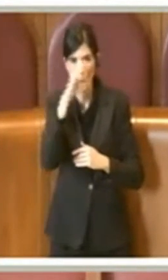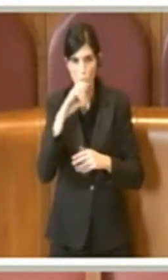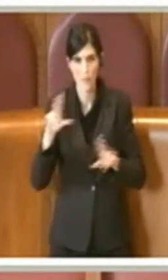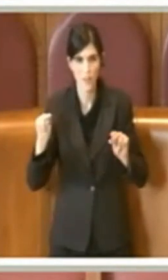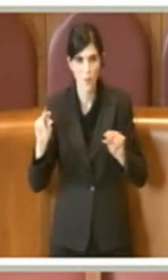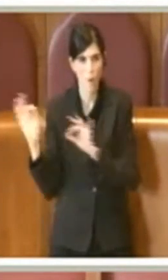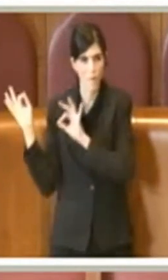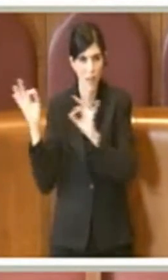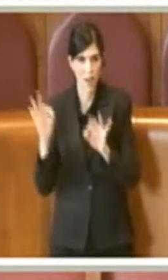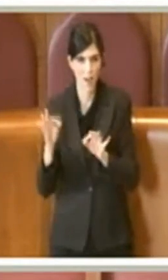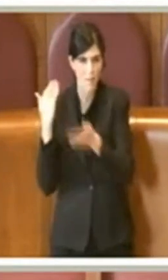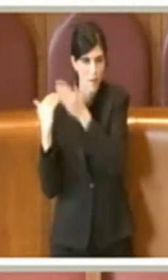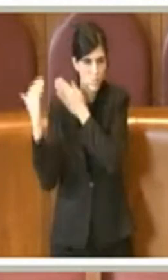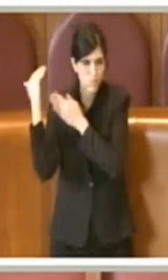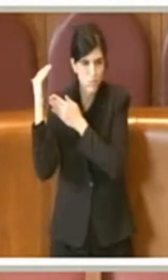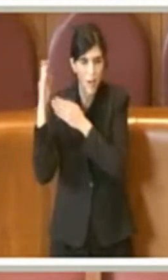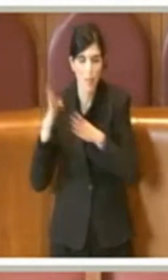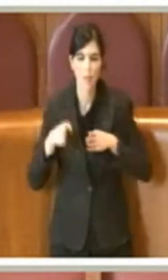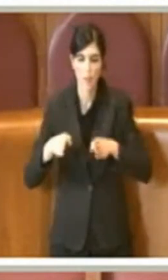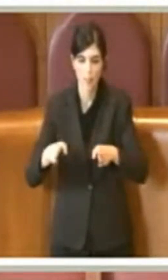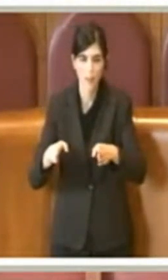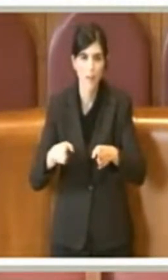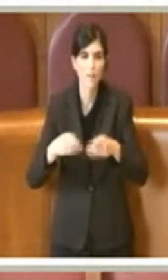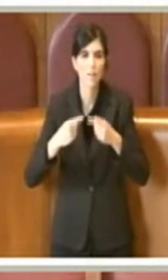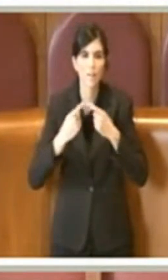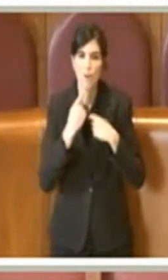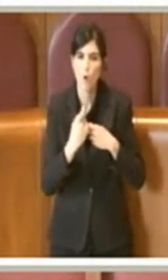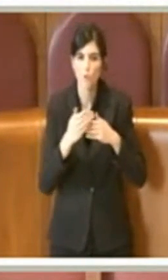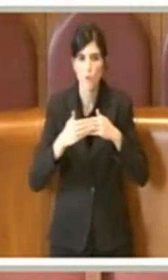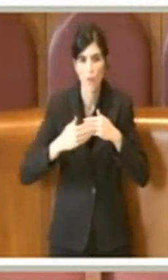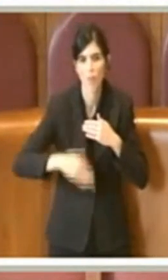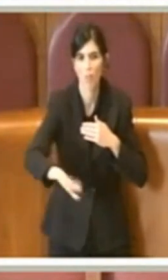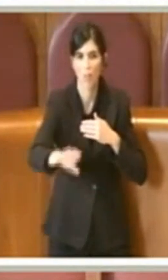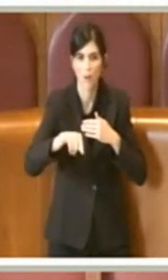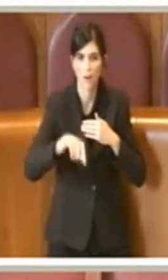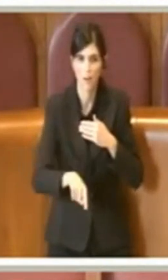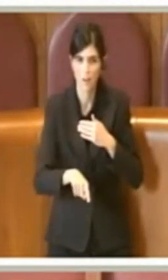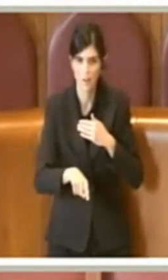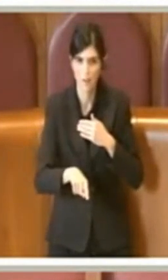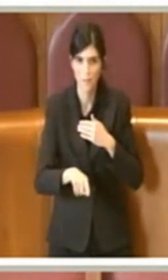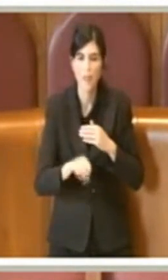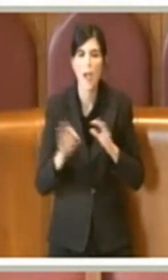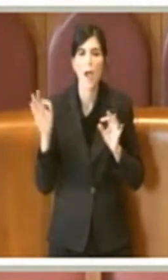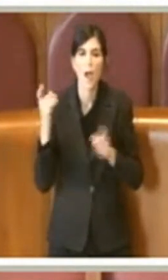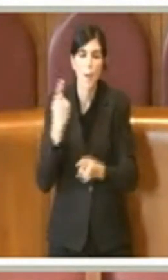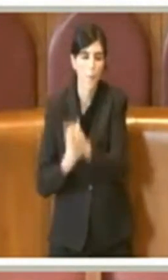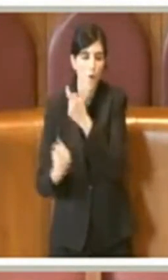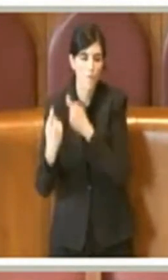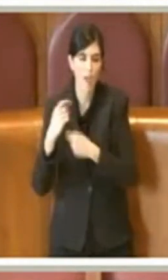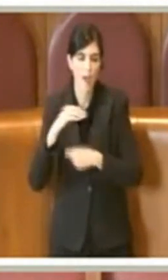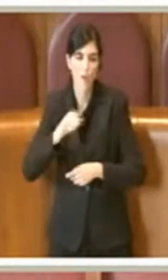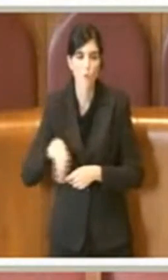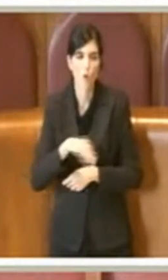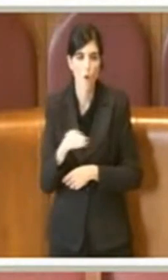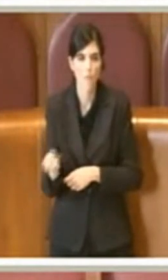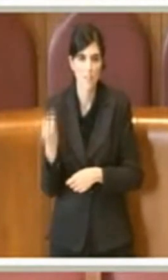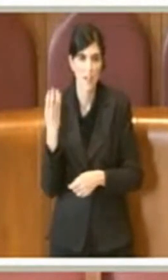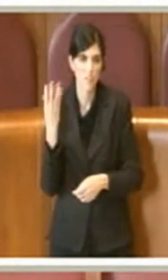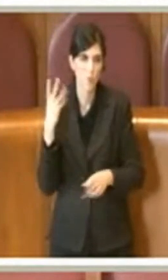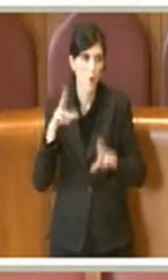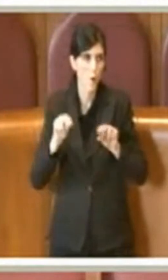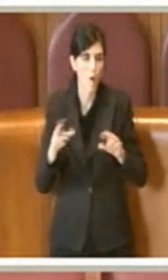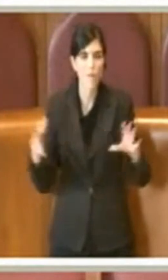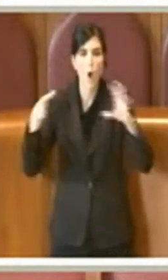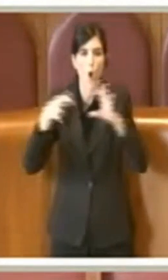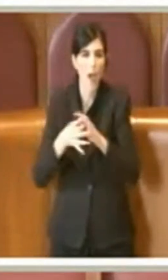arrivavano più dalle vecchie porte di Roma, ma arrivavano dalla nuova stazione. Quindi stiamo distruggendo la storia.